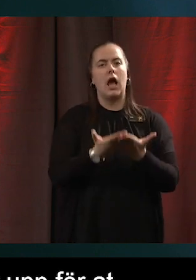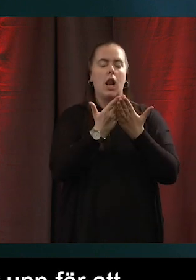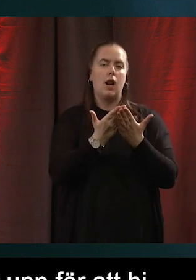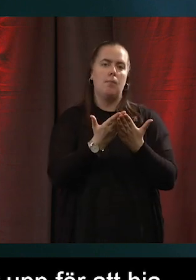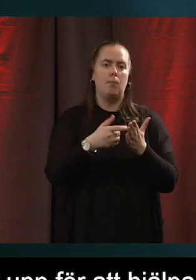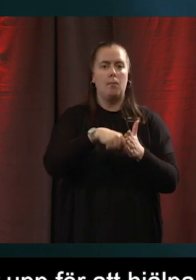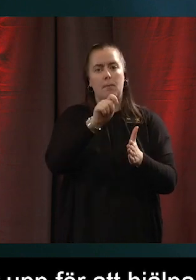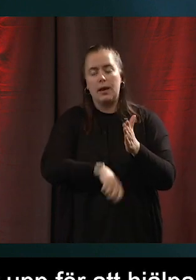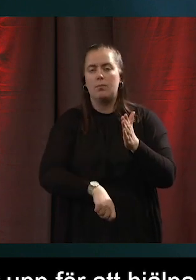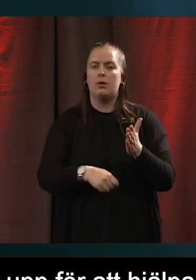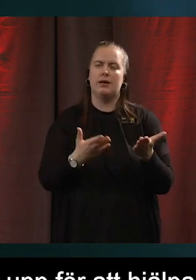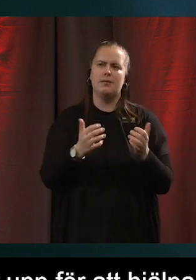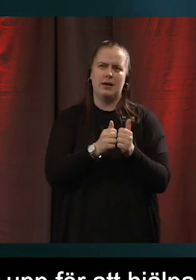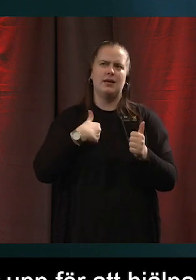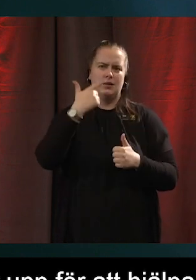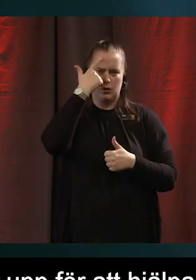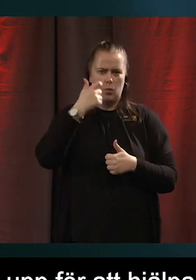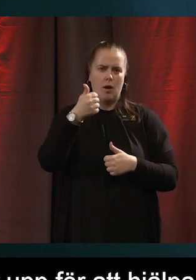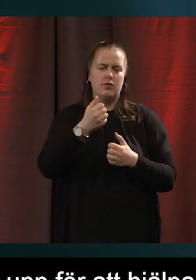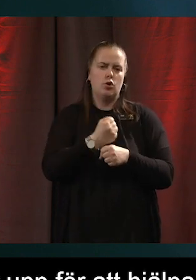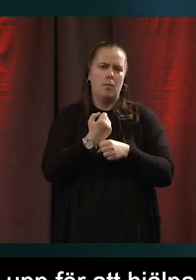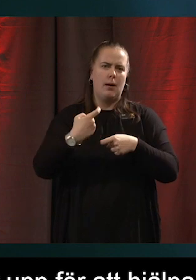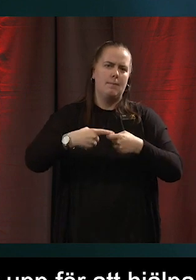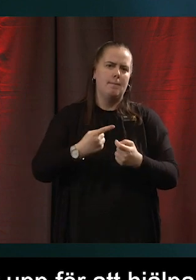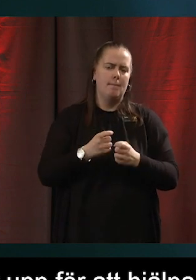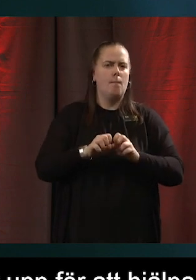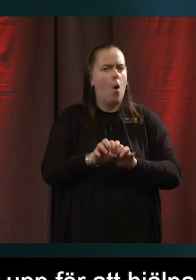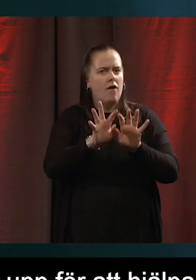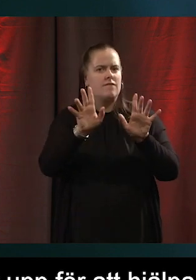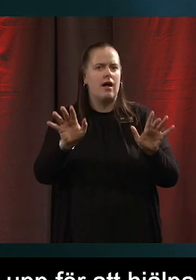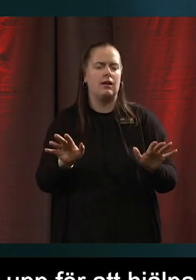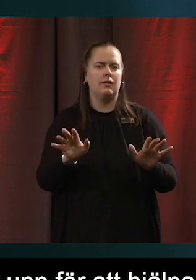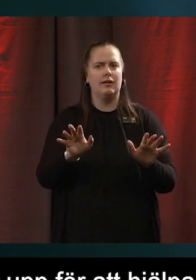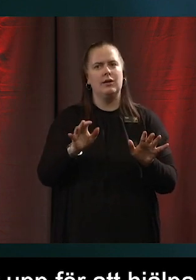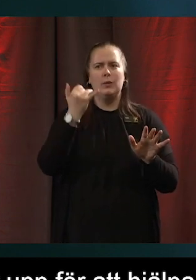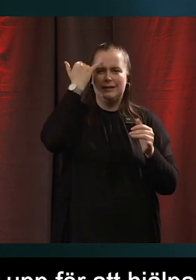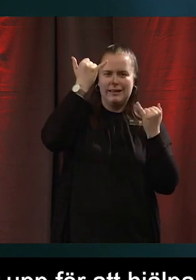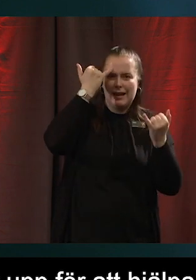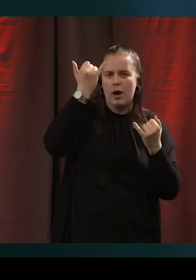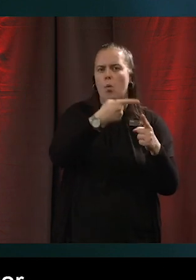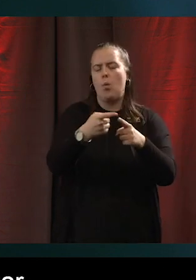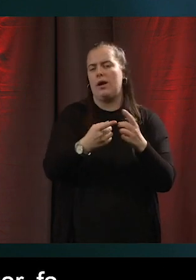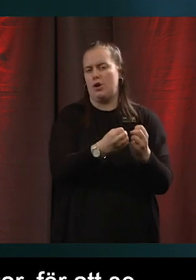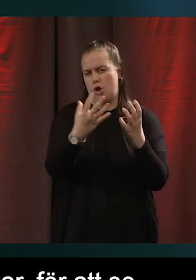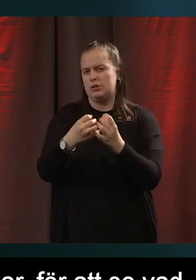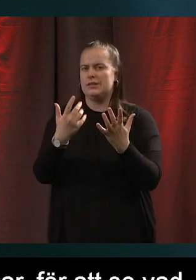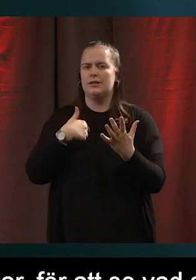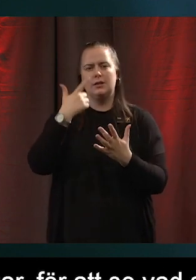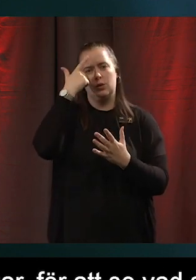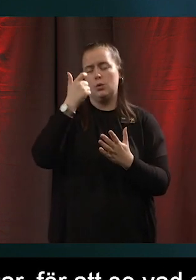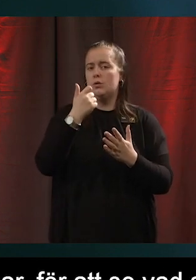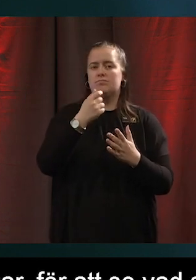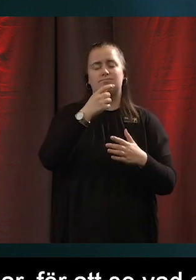jobba med en mångfald olika idéer och lösningar och se vad som funkar. tror att det kan vara olika på olika ställen.